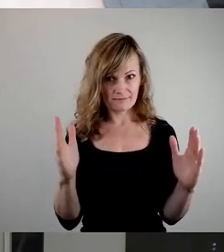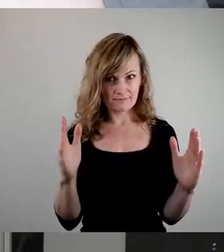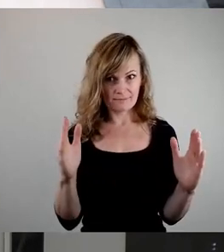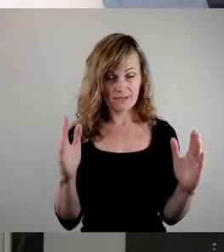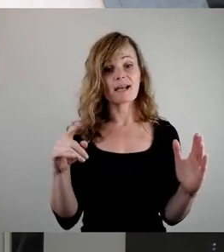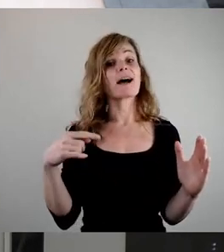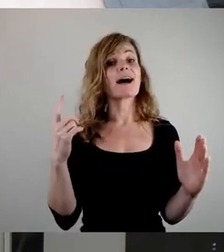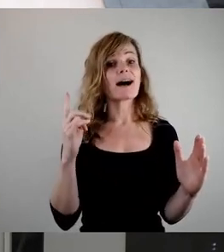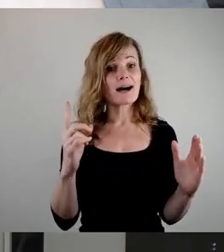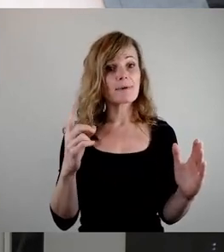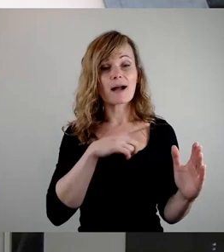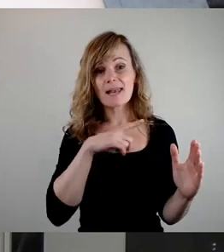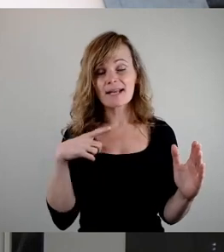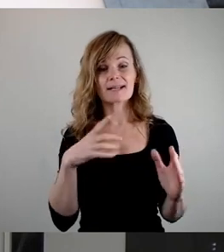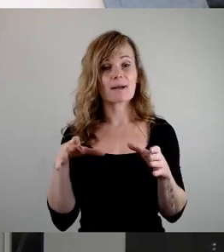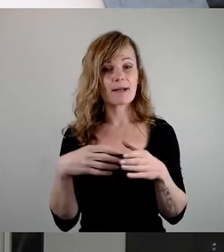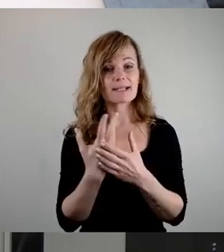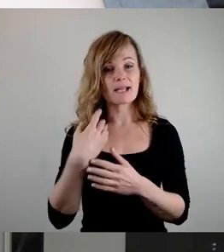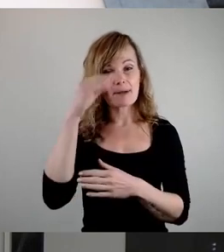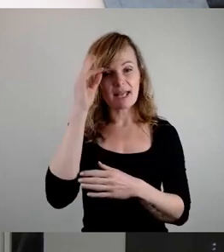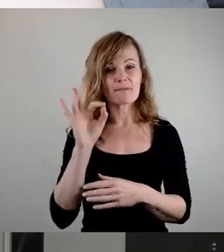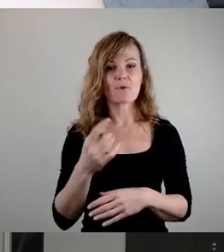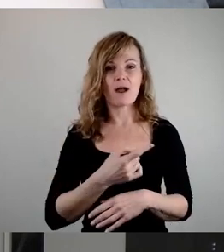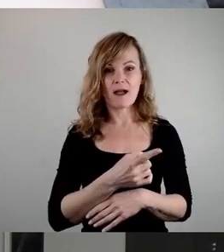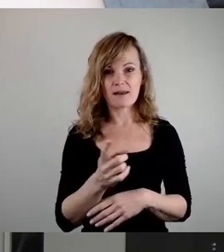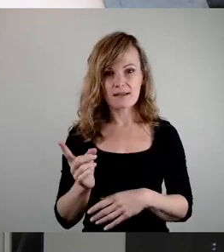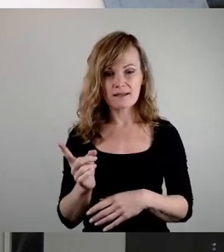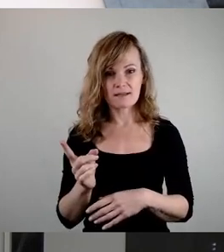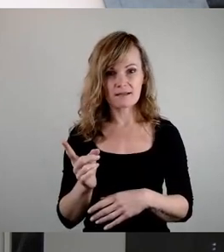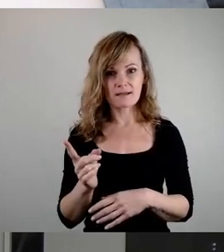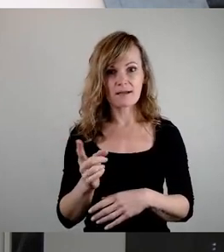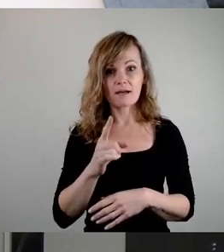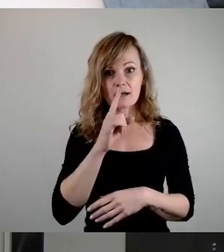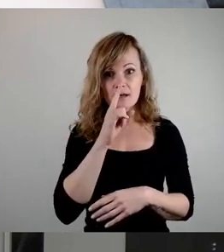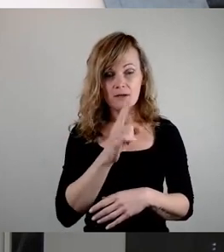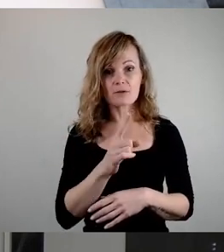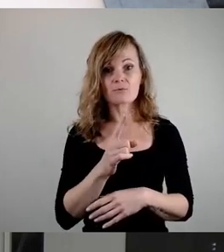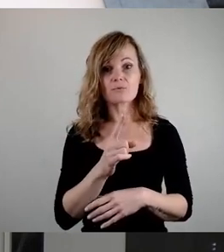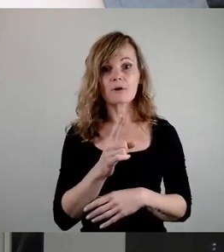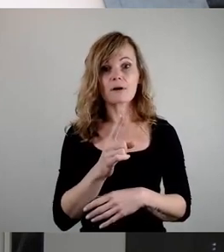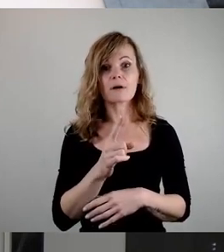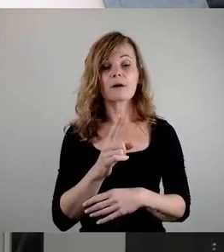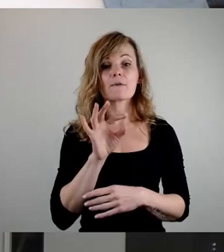Aber längeres gemeinsames Lernen für alle und nicht nur für die Schüler einer besonderen Schulform.